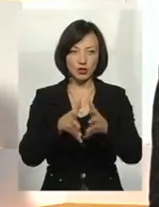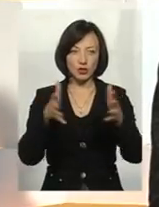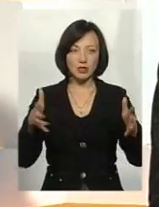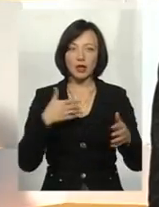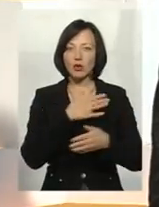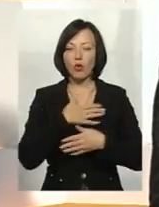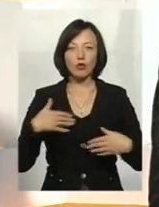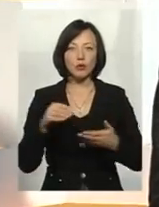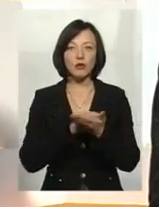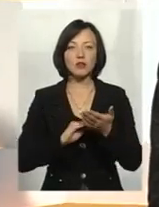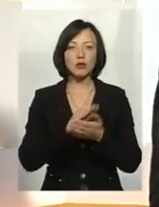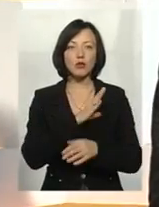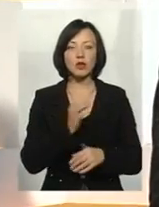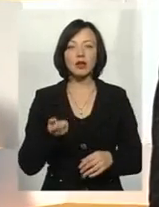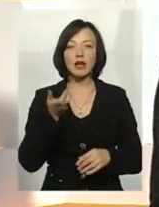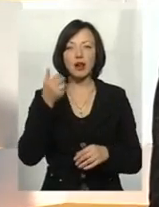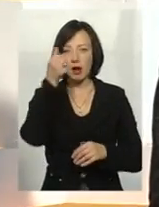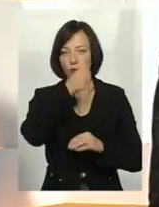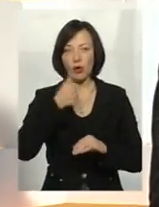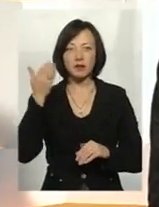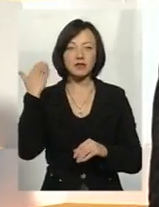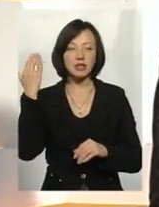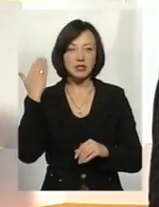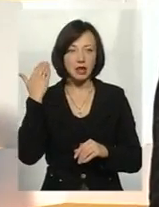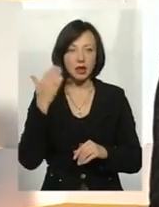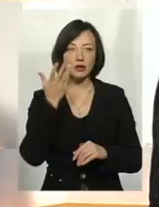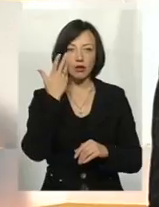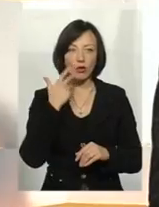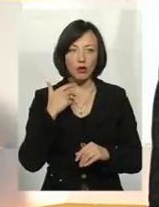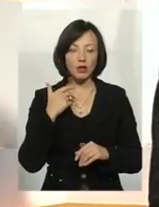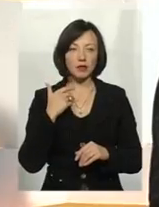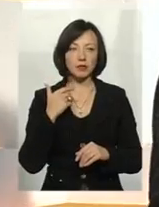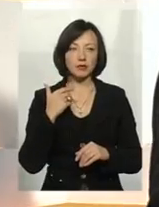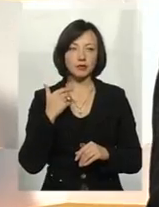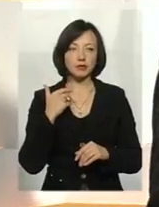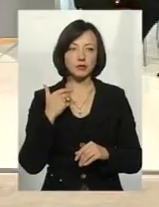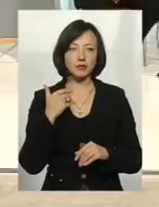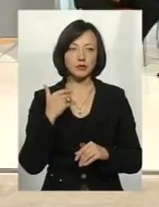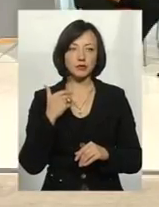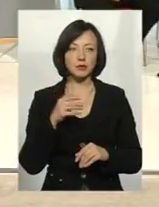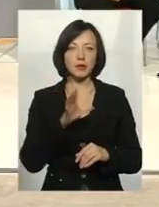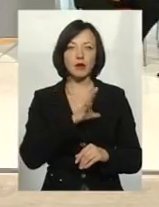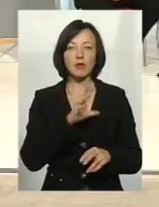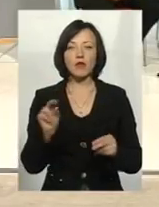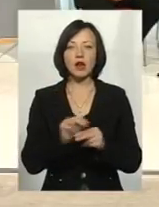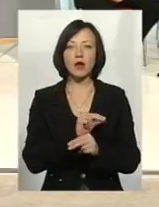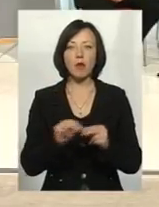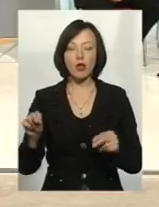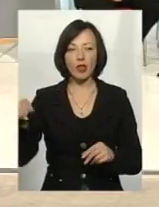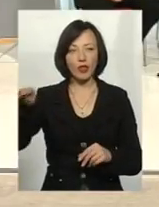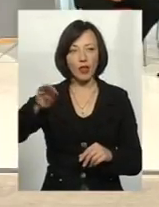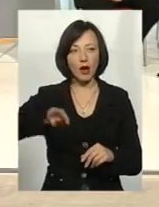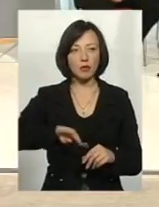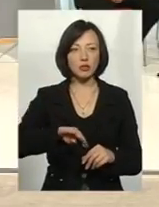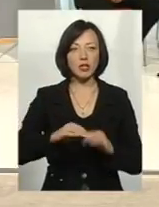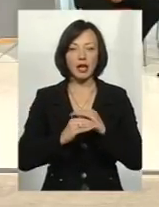повторилося те, що було кілька років назад, коли був ремонт набережної, і